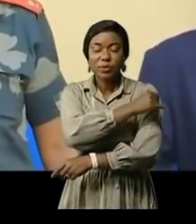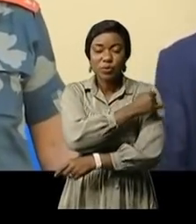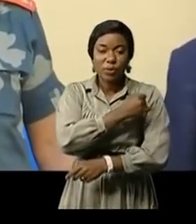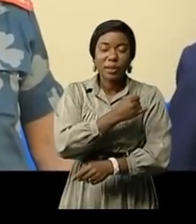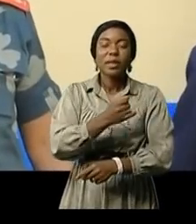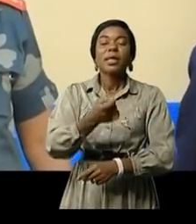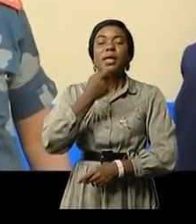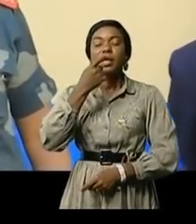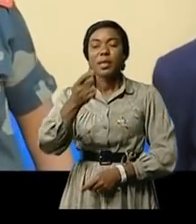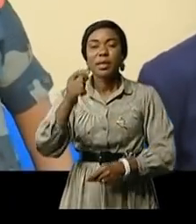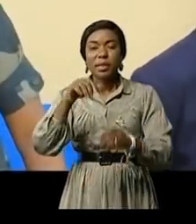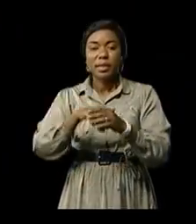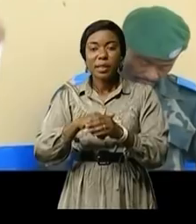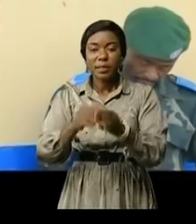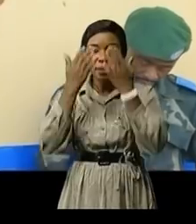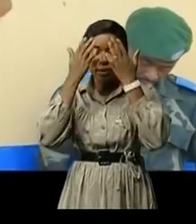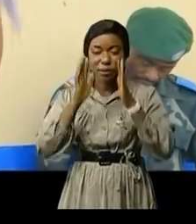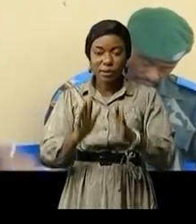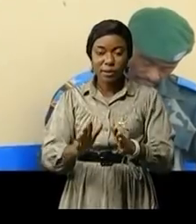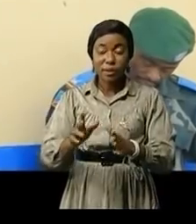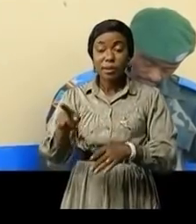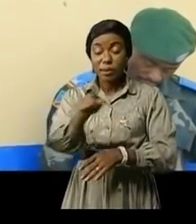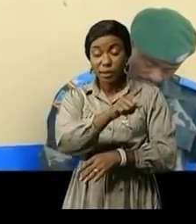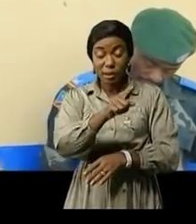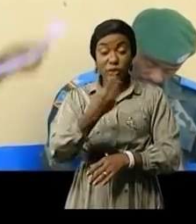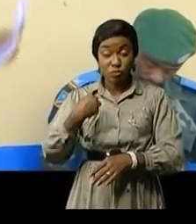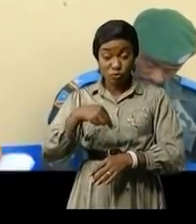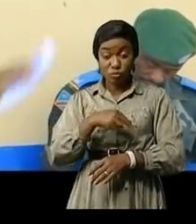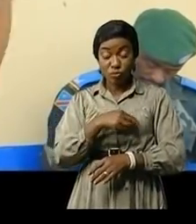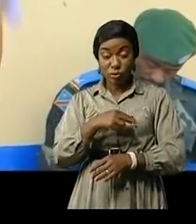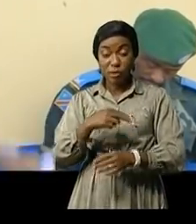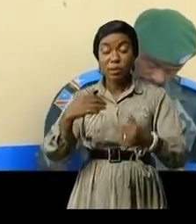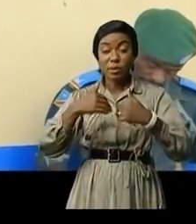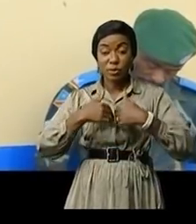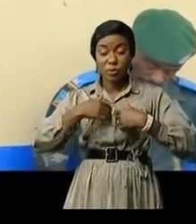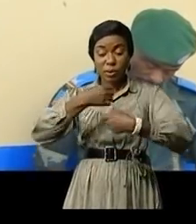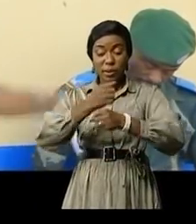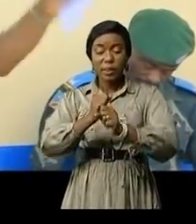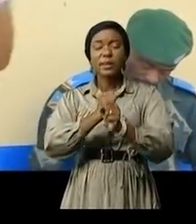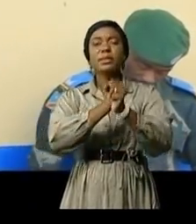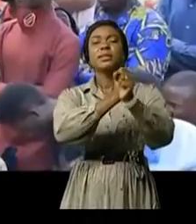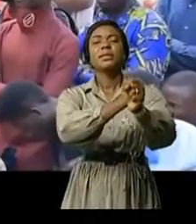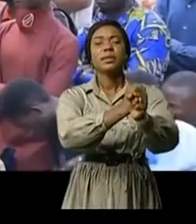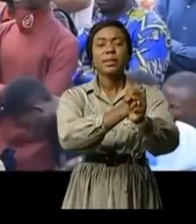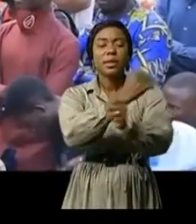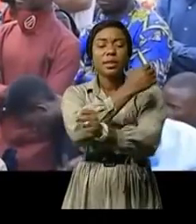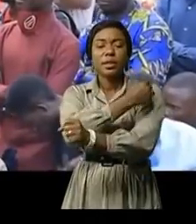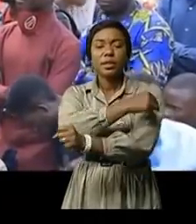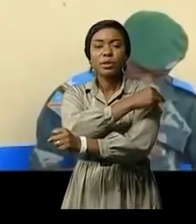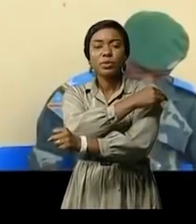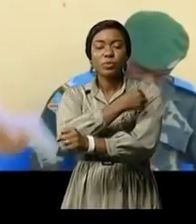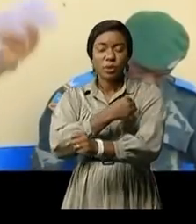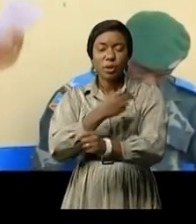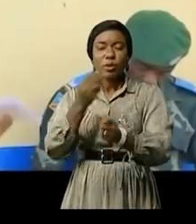cette institution d'enseignement supérieur Nous allons créer la sécurité et l'Itourie ce n pas seulement la sécurité parce qu'il y des électeurs comme vous